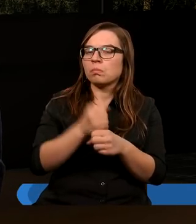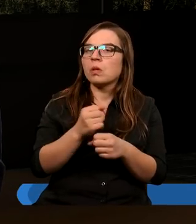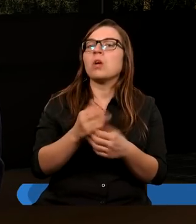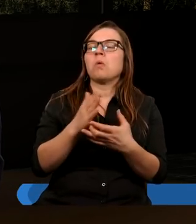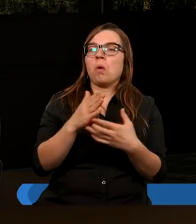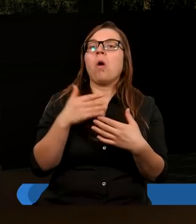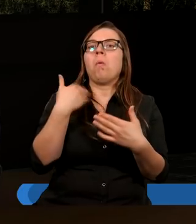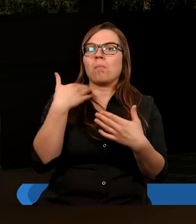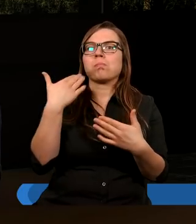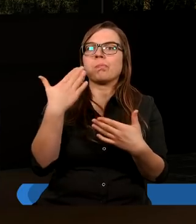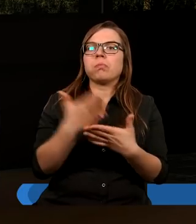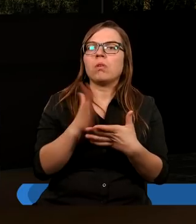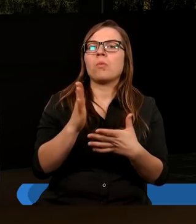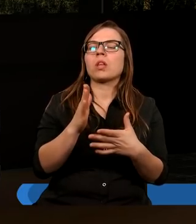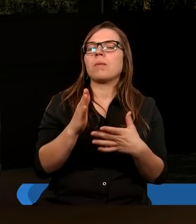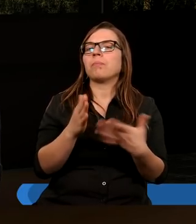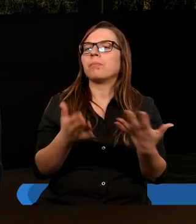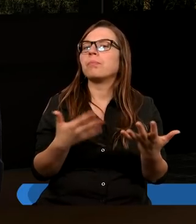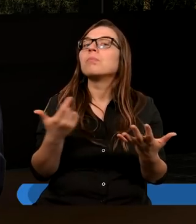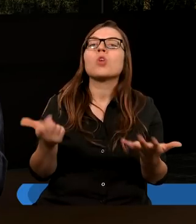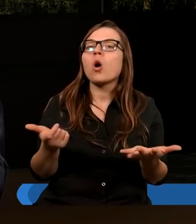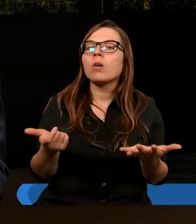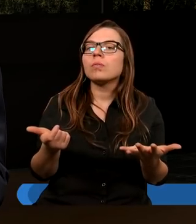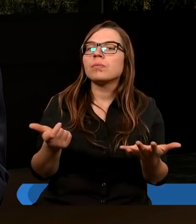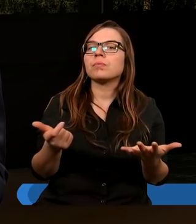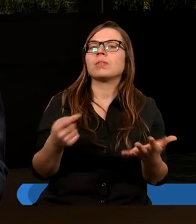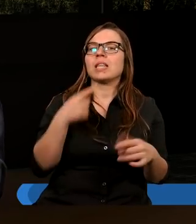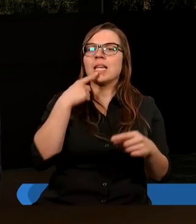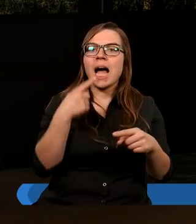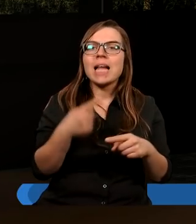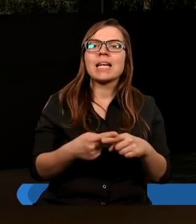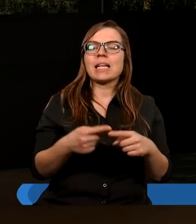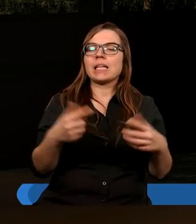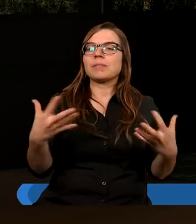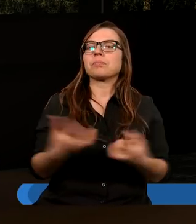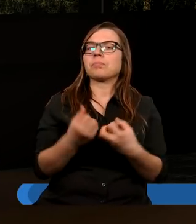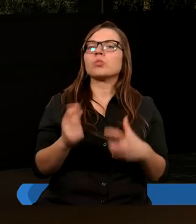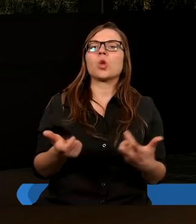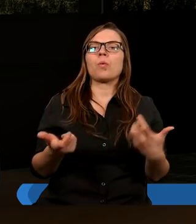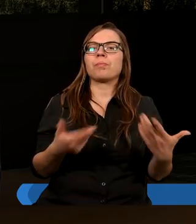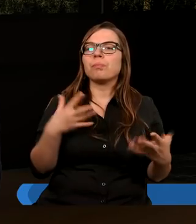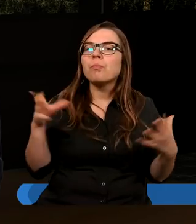się, no i teraz trzeba podjąć decyzję, podsumować.